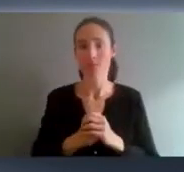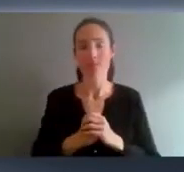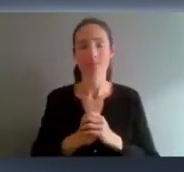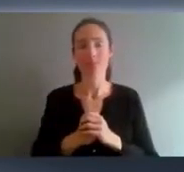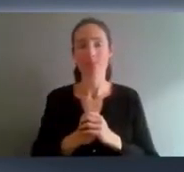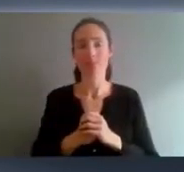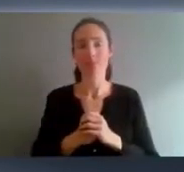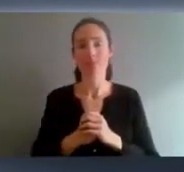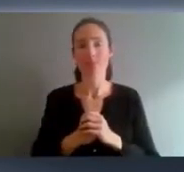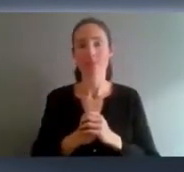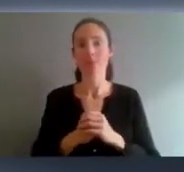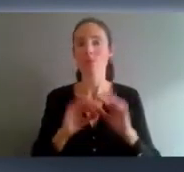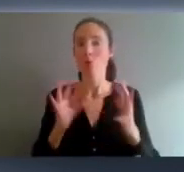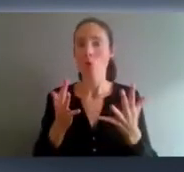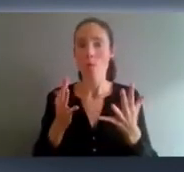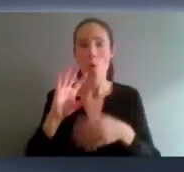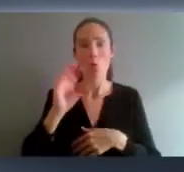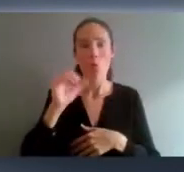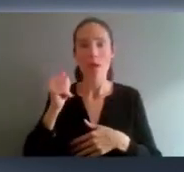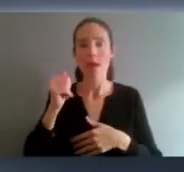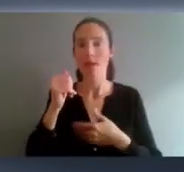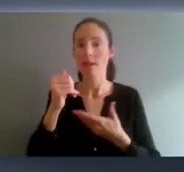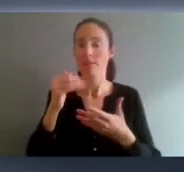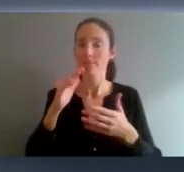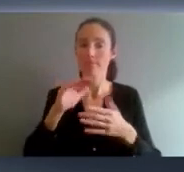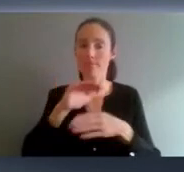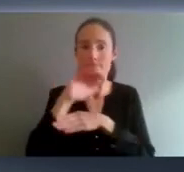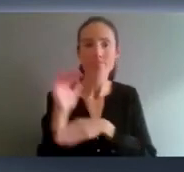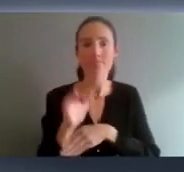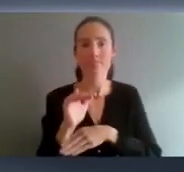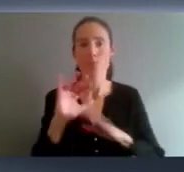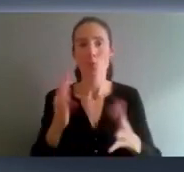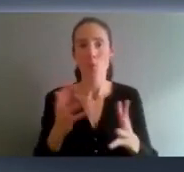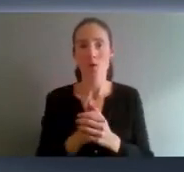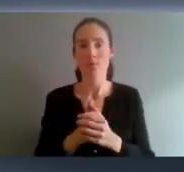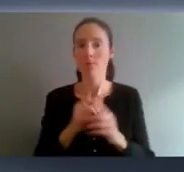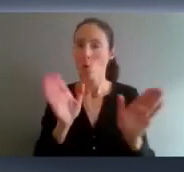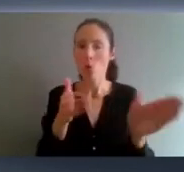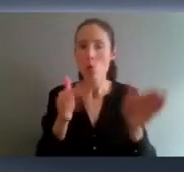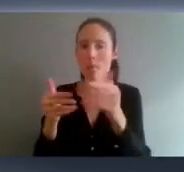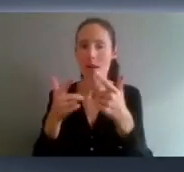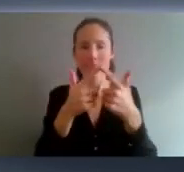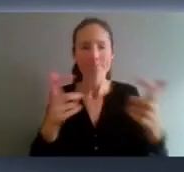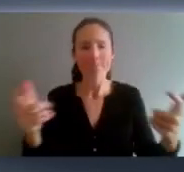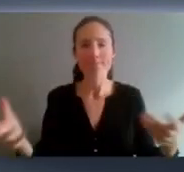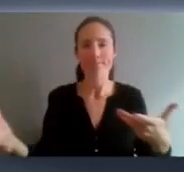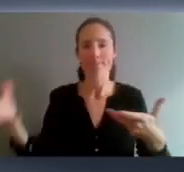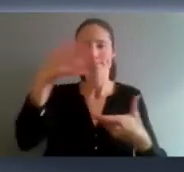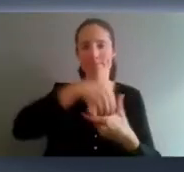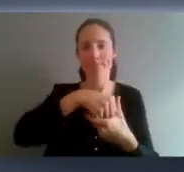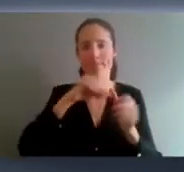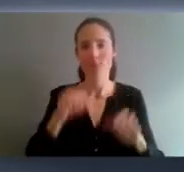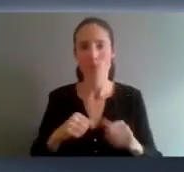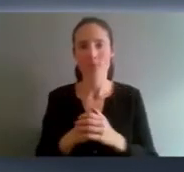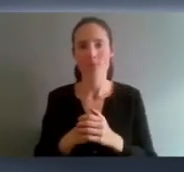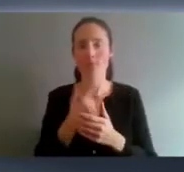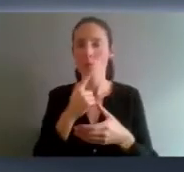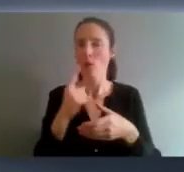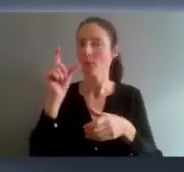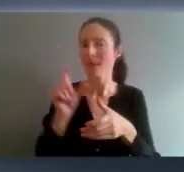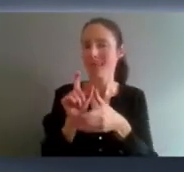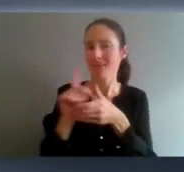Pour garantir l'inclusion numérique, tous les domaines doivent être intégrés afin de ne laisser personne de côté.